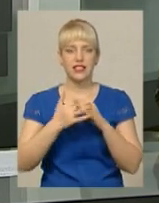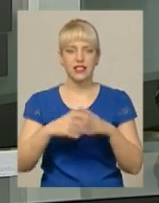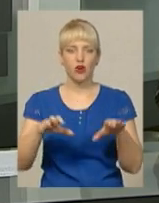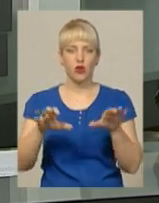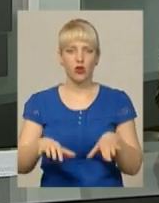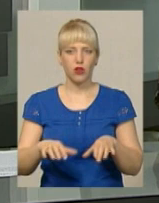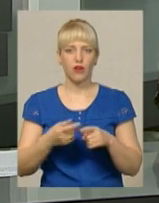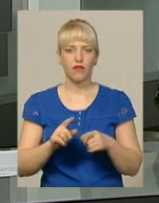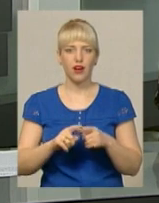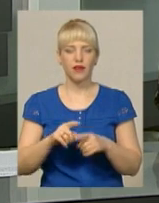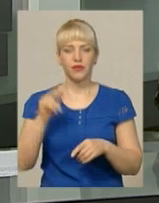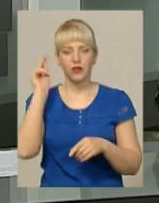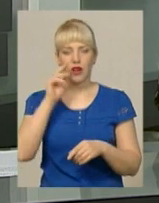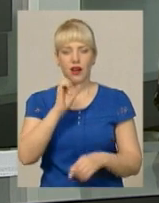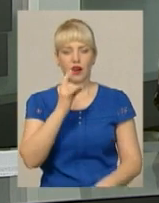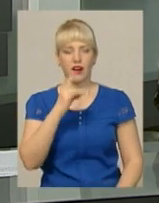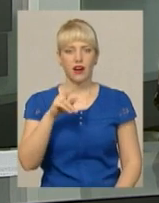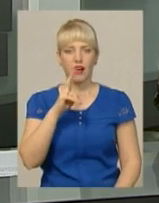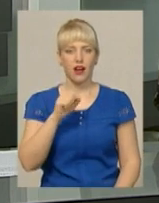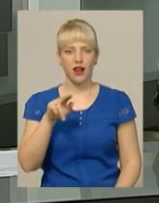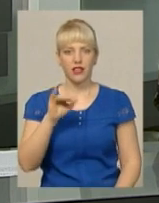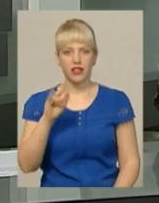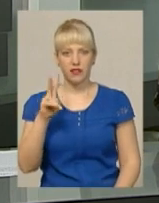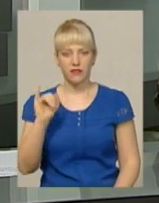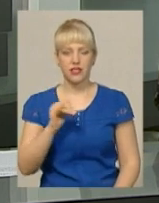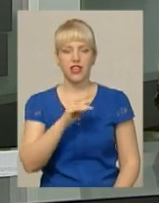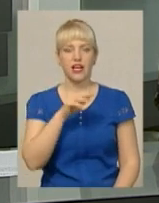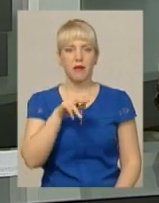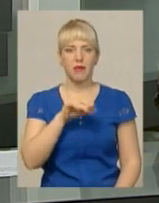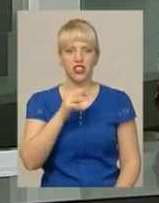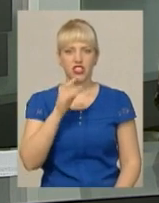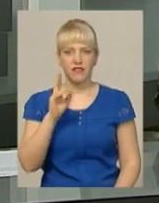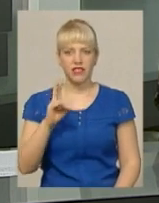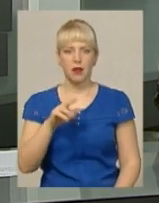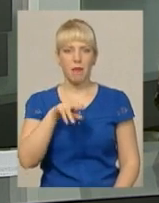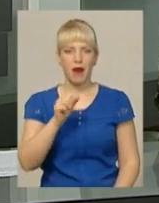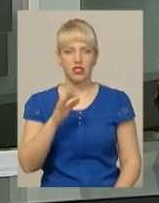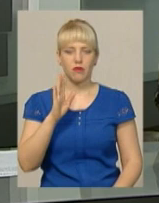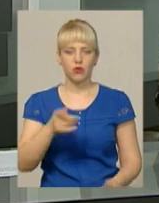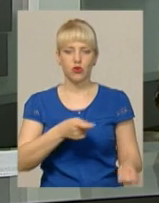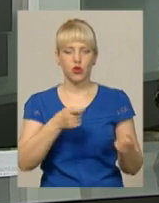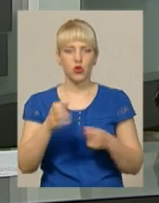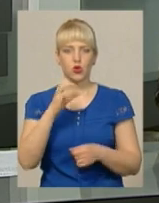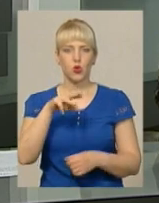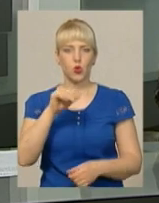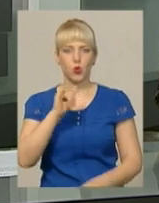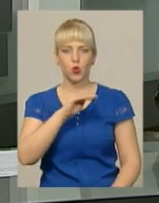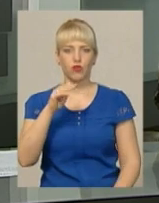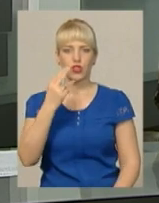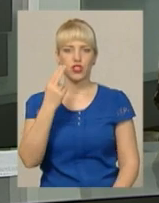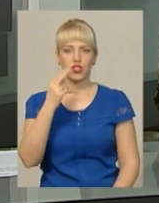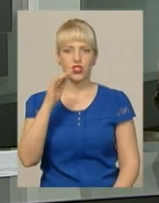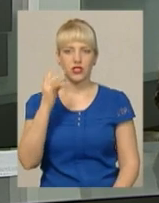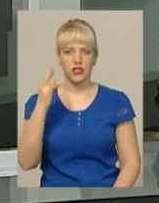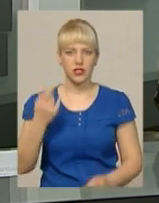Каже, учнів Аркадієвець, Гнатєвець, Петчеського, Терешівки та Пашківець довозитимуть до Ступчинецької школи. Вона